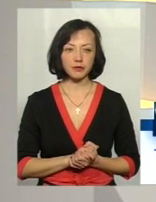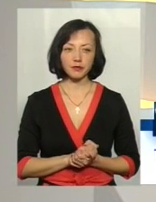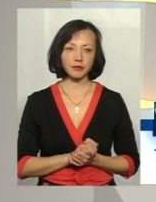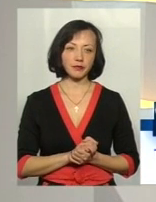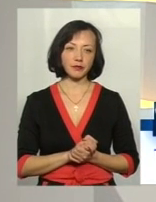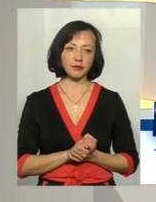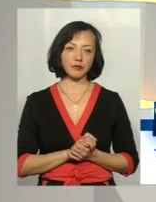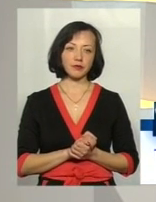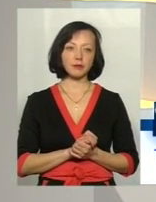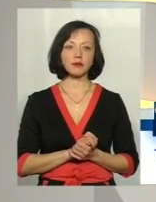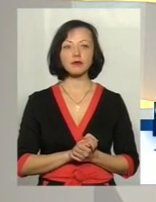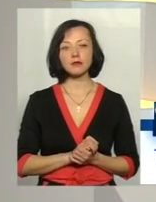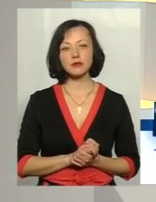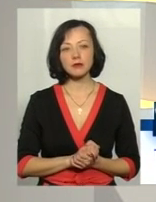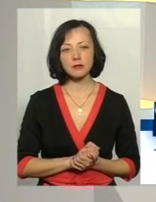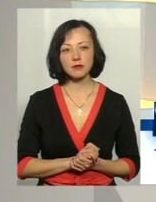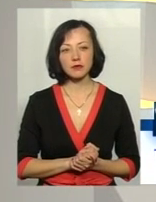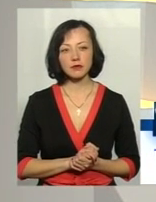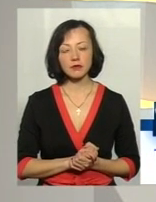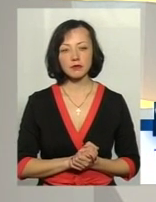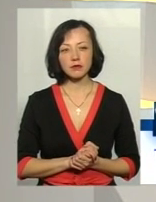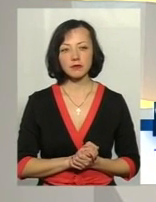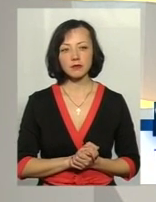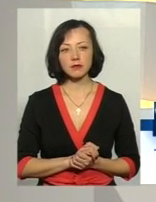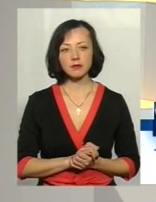Алло? А так, я не вважаю.